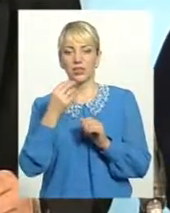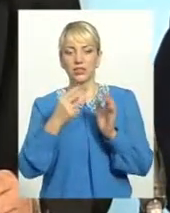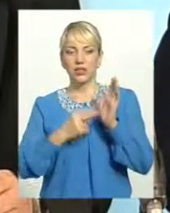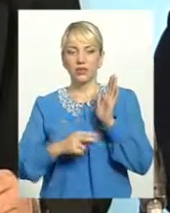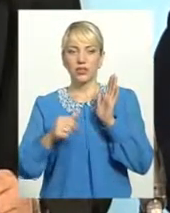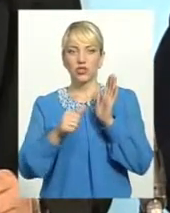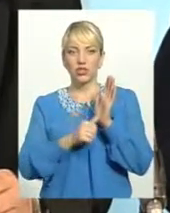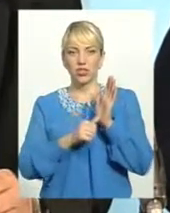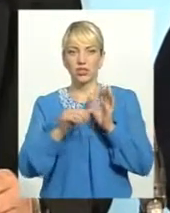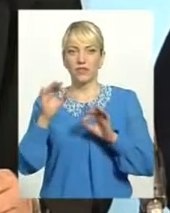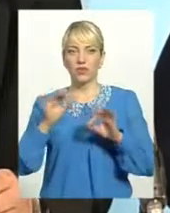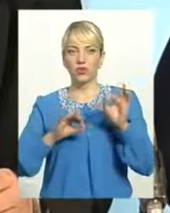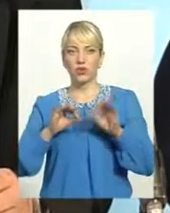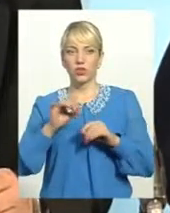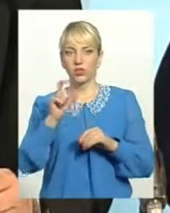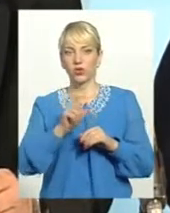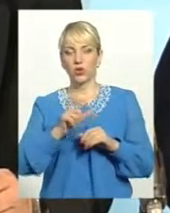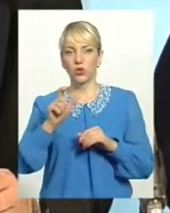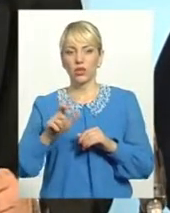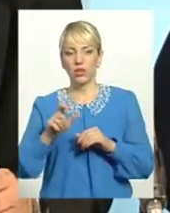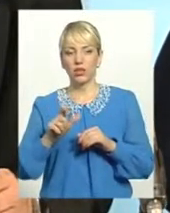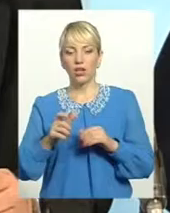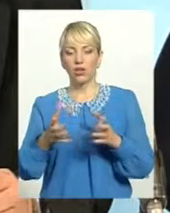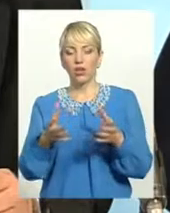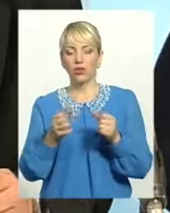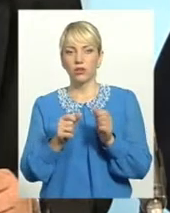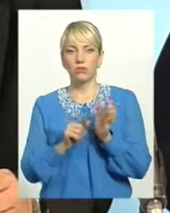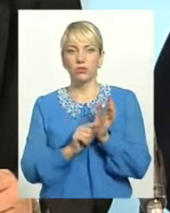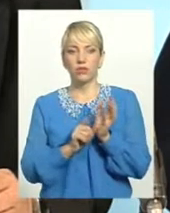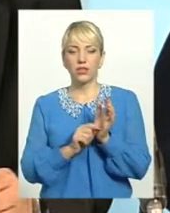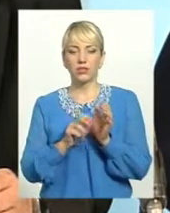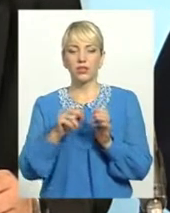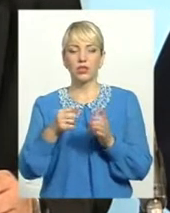% людей отримують пенсію до 1500,